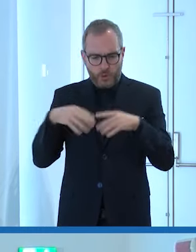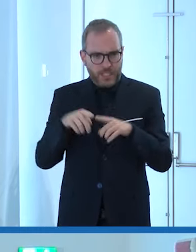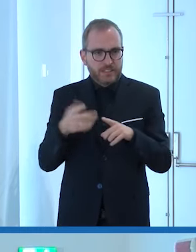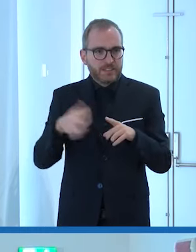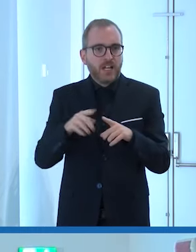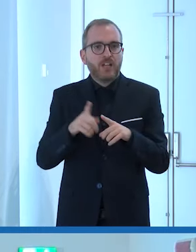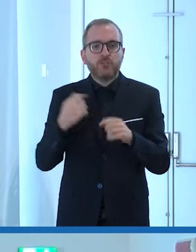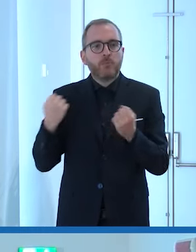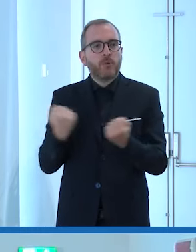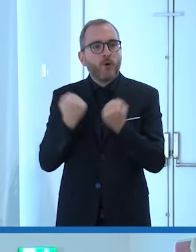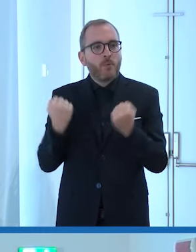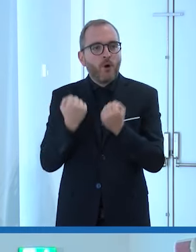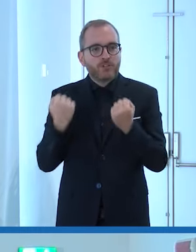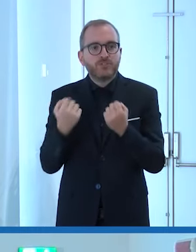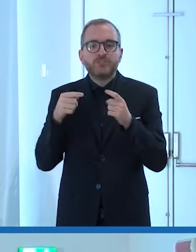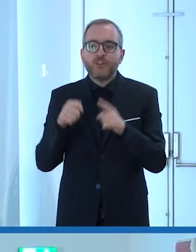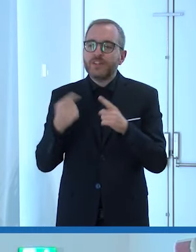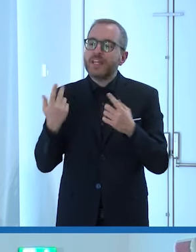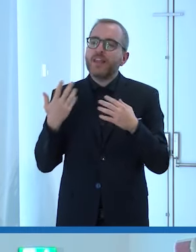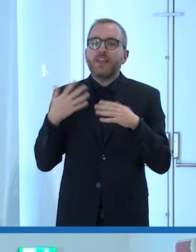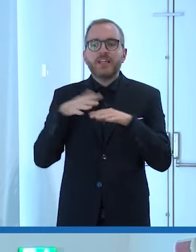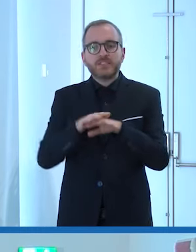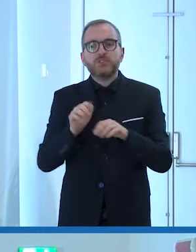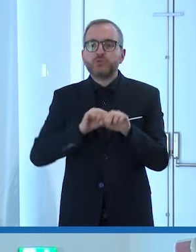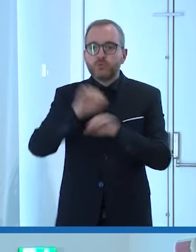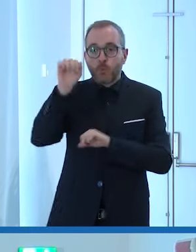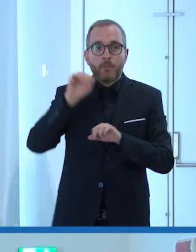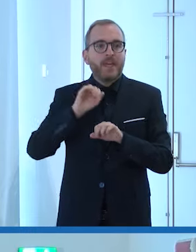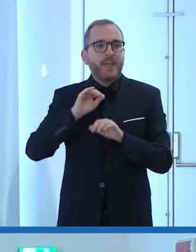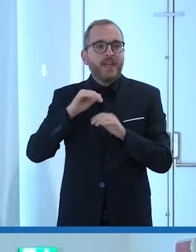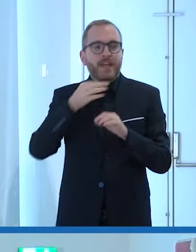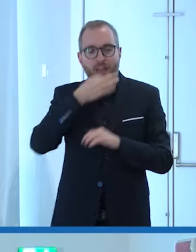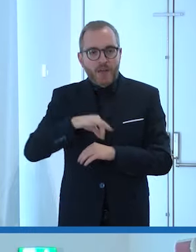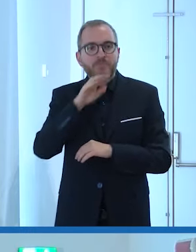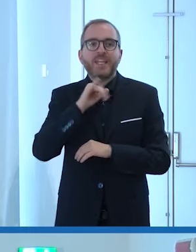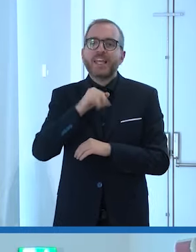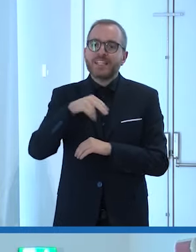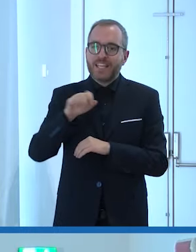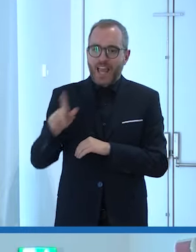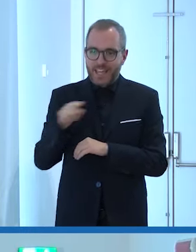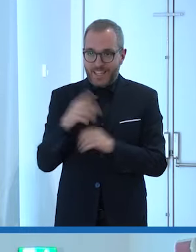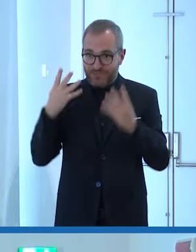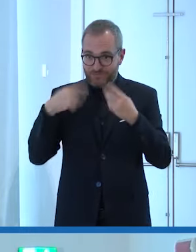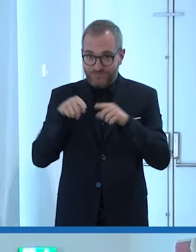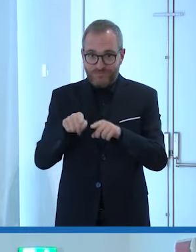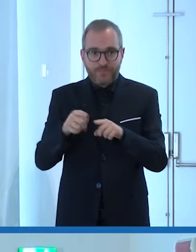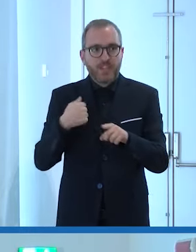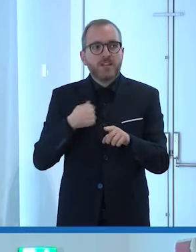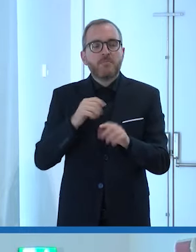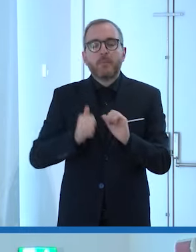dal contact center integrato superabile INAIL. Consentirevi però prima di tutto di